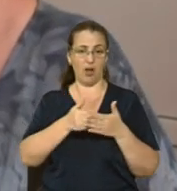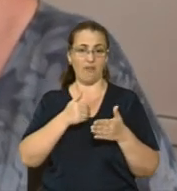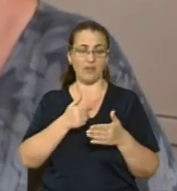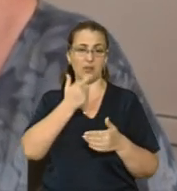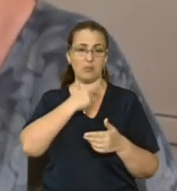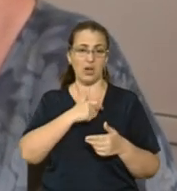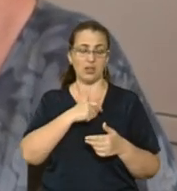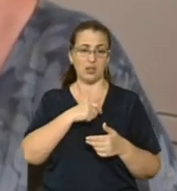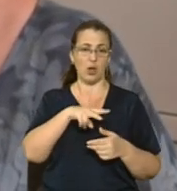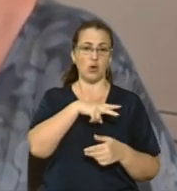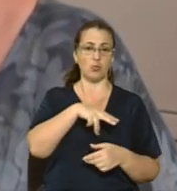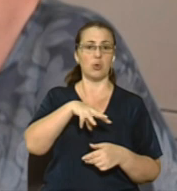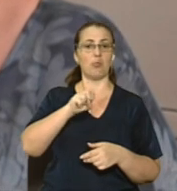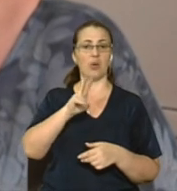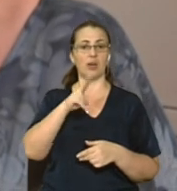пані Любомири Манзій,